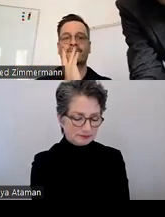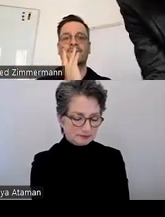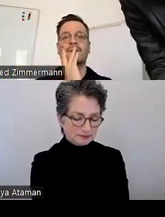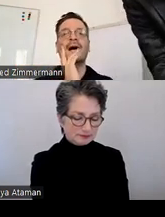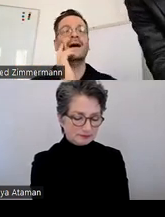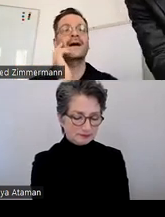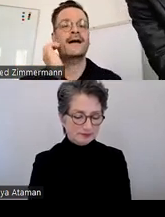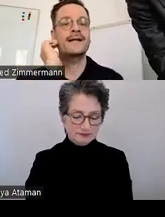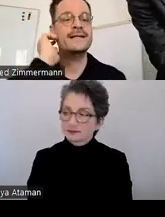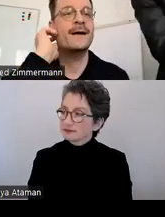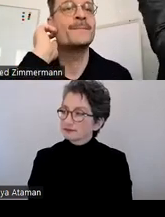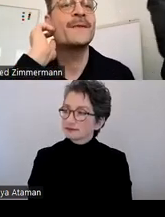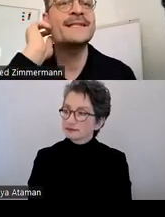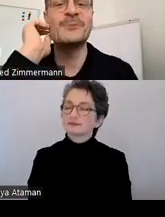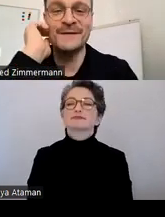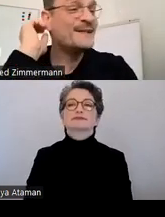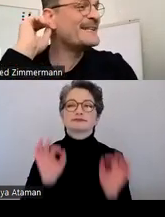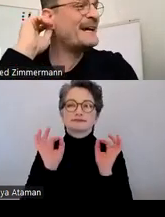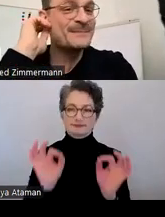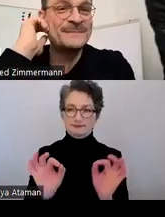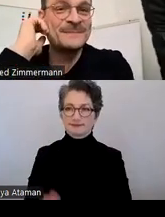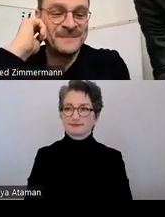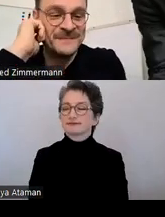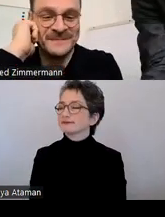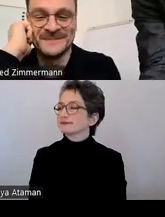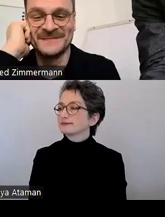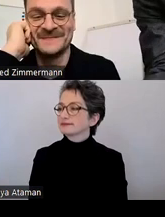sehen Sie alle. Ah, alles klar. Sehr gut. Vielen Dank.